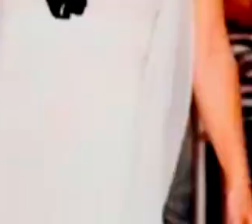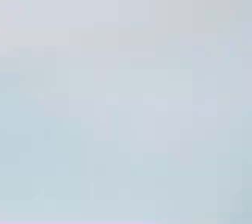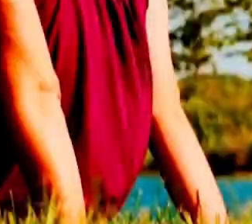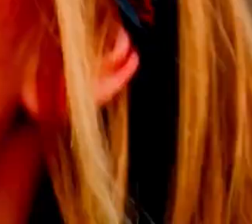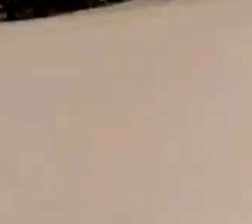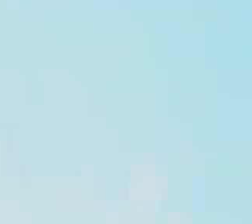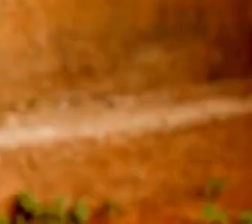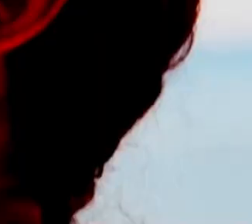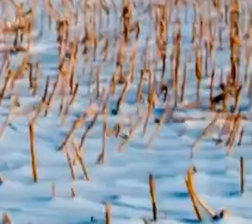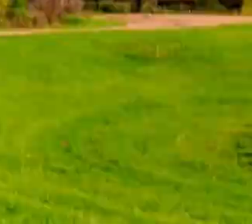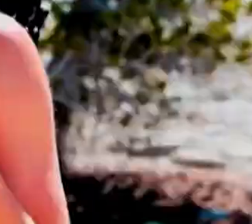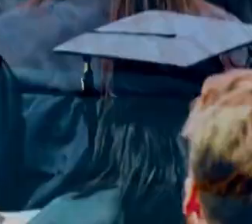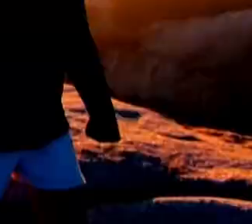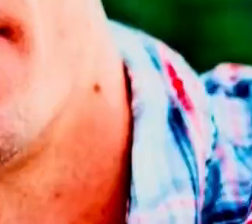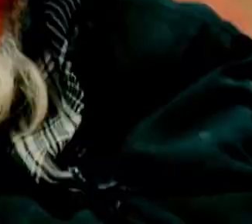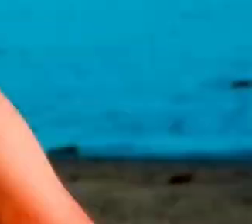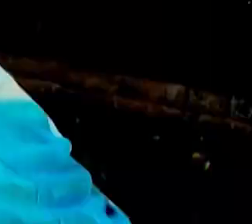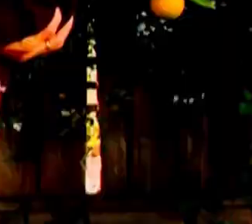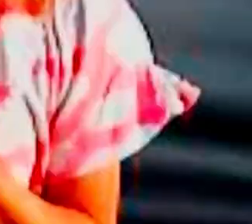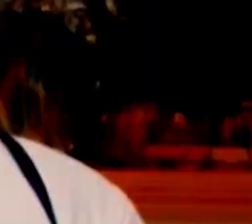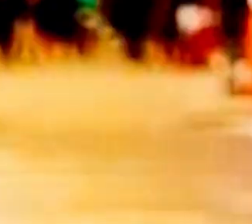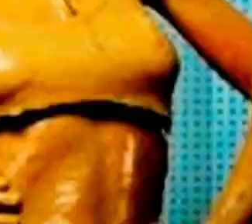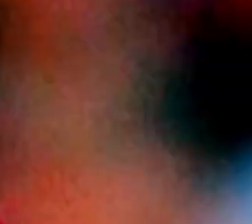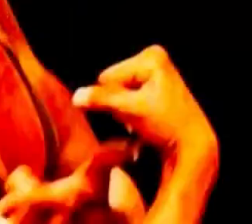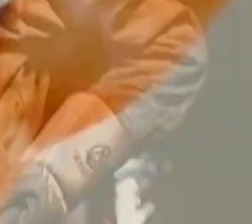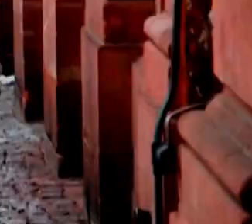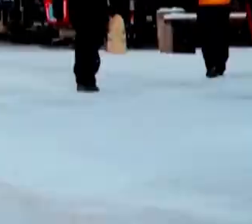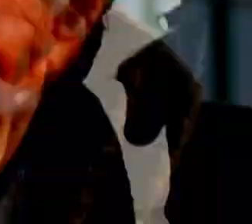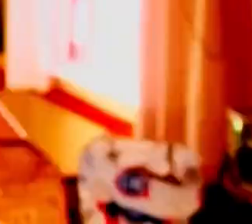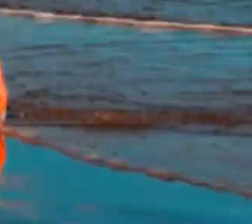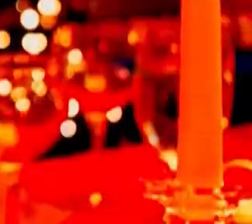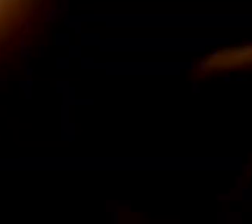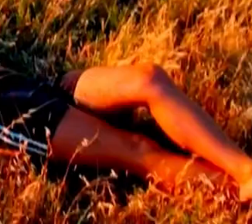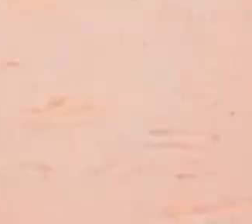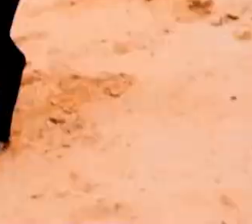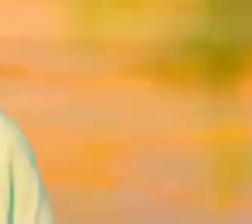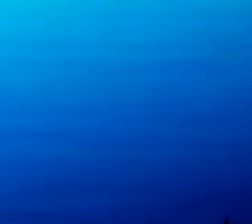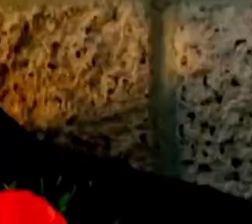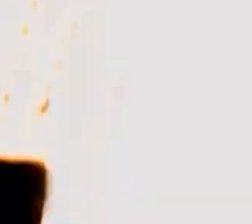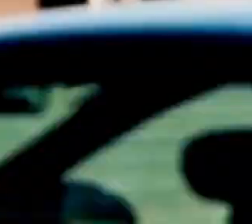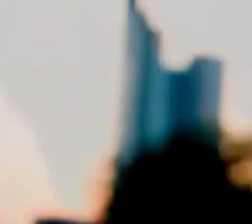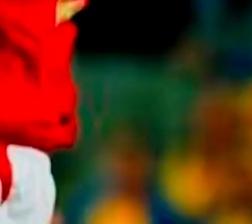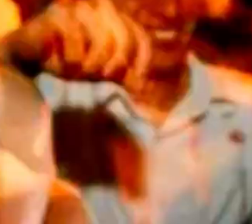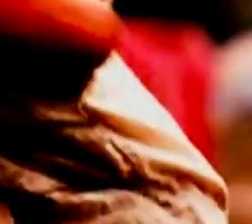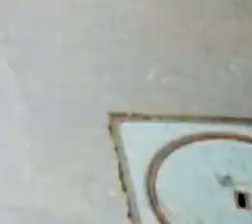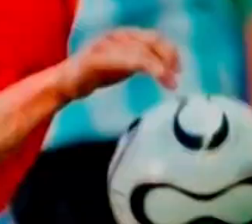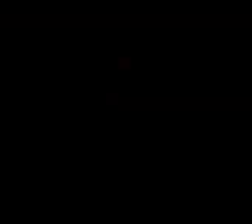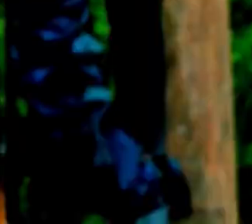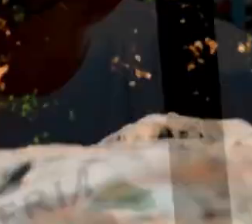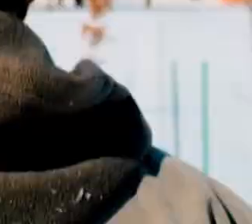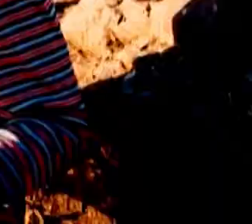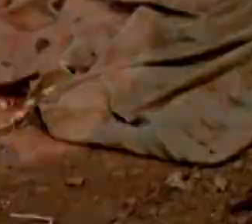Nasze umysły w sposób szczególny rejestrują szybko twarze i postaci ludzkie. Jest to